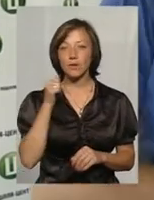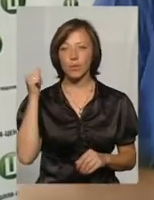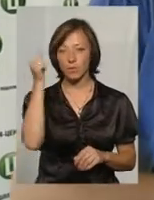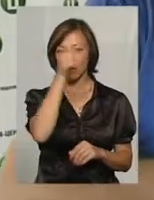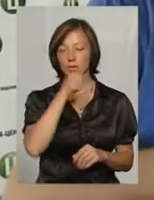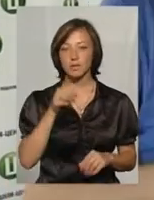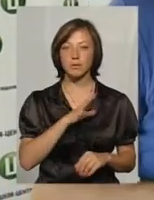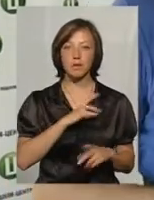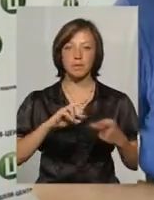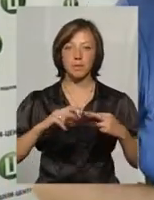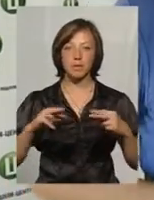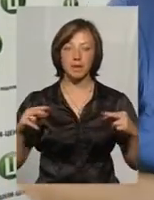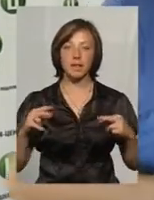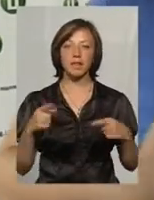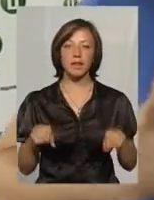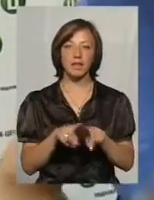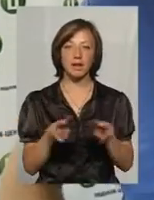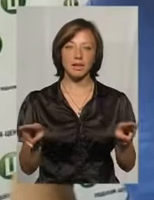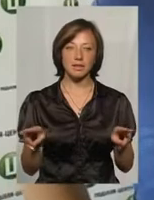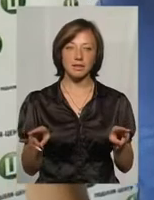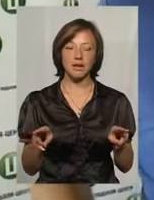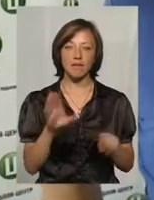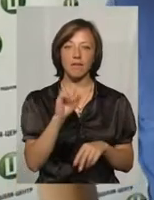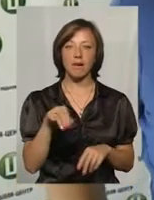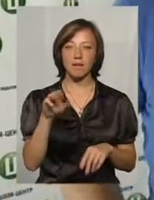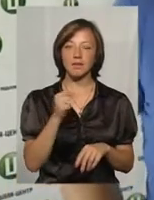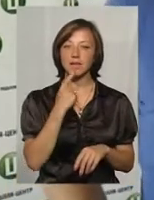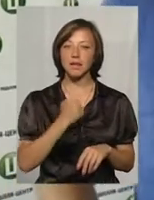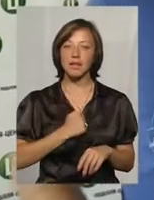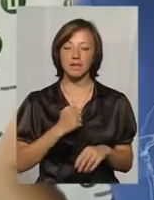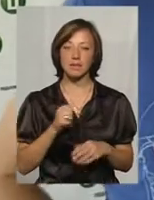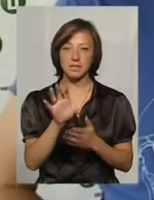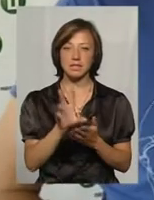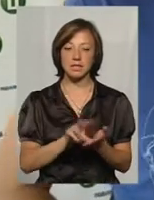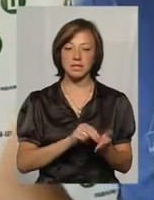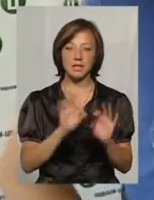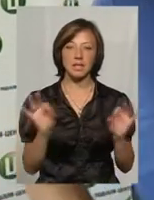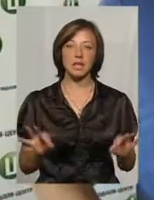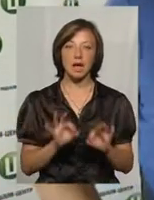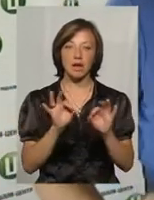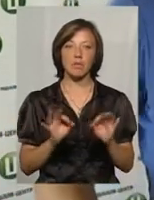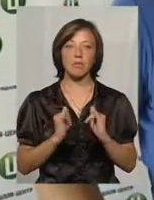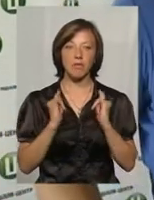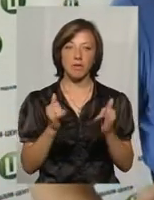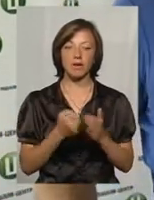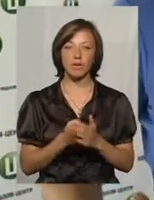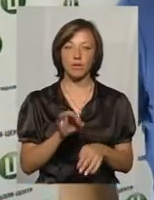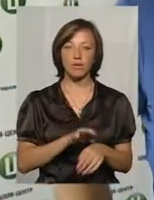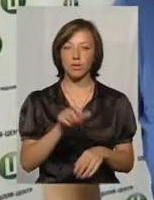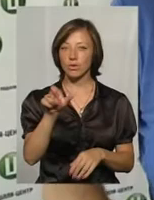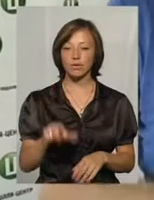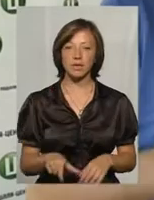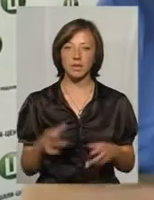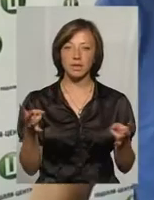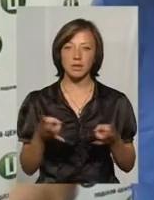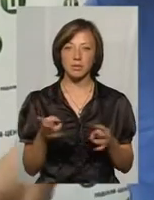були помінені на такі самі ватні матраси радянських зразків, тобто, ніякої взагалі поваги до хворої людини,